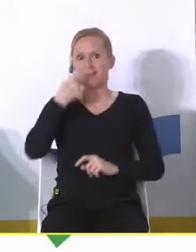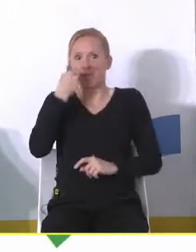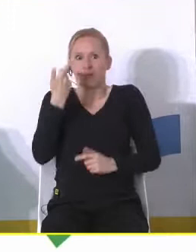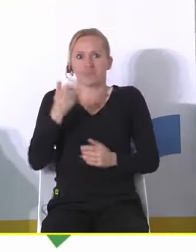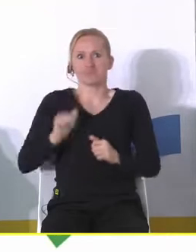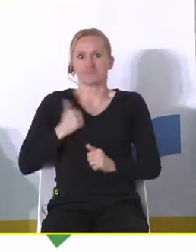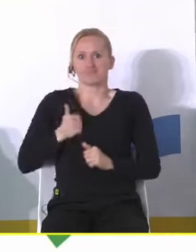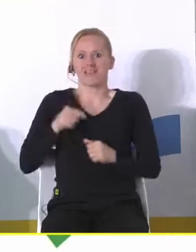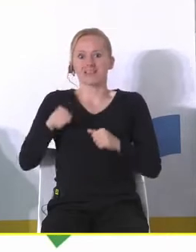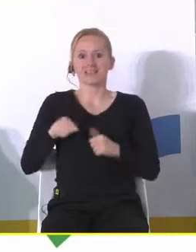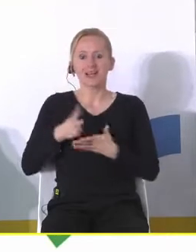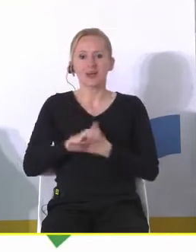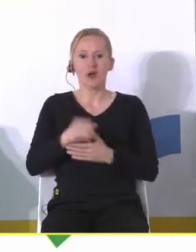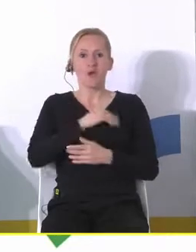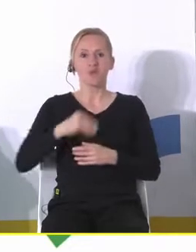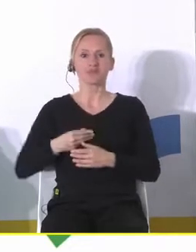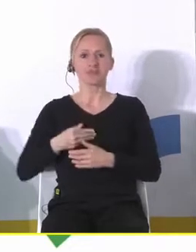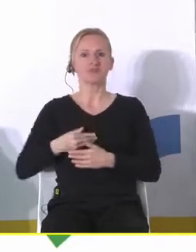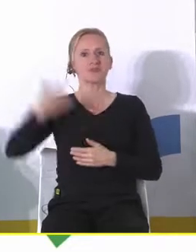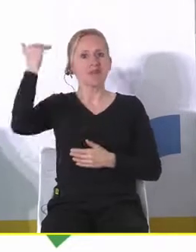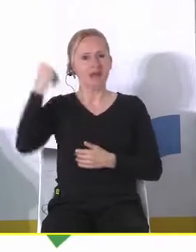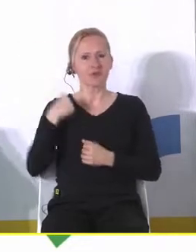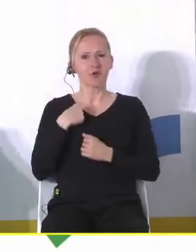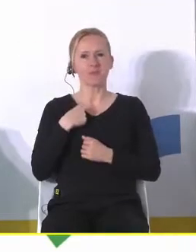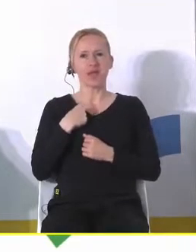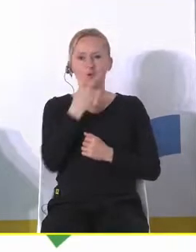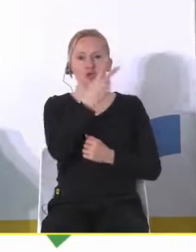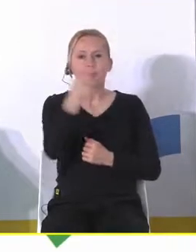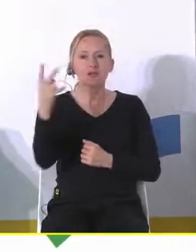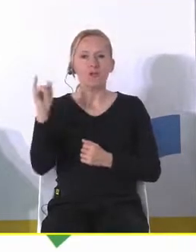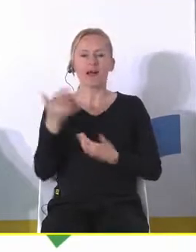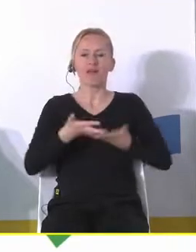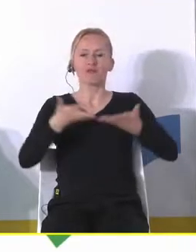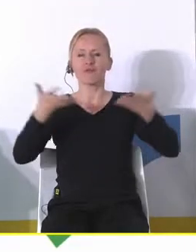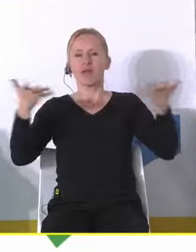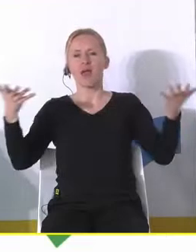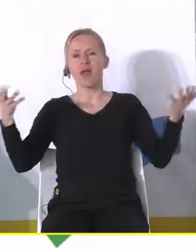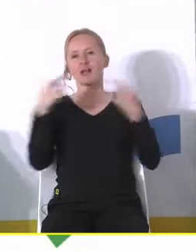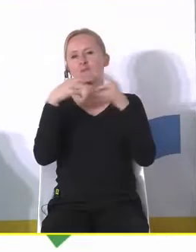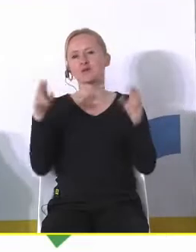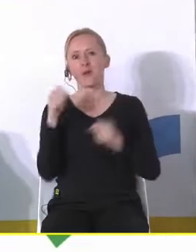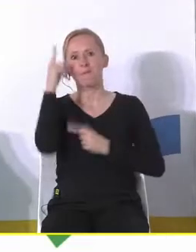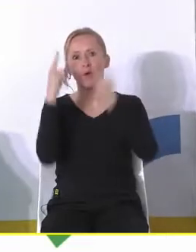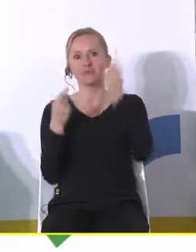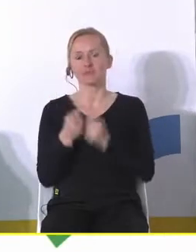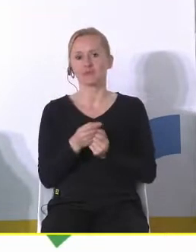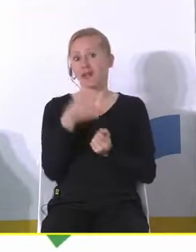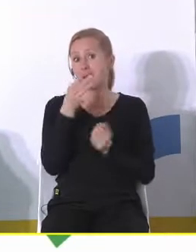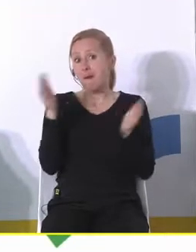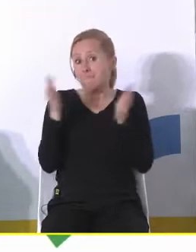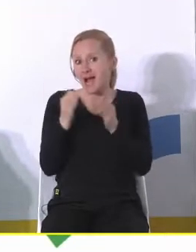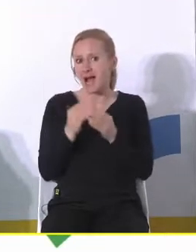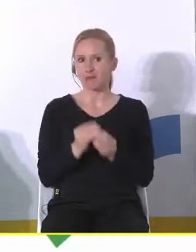nagle z Polski bardziej niż byłem wcześniej ponieważ zobaczyłem jak wiele tego typu inicjatyw drobnych i